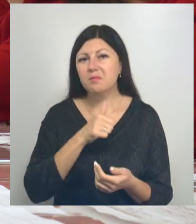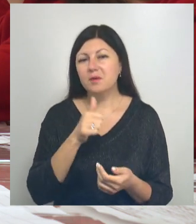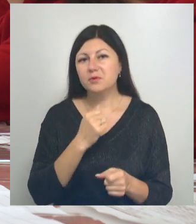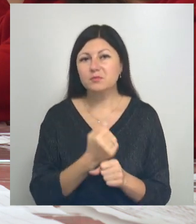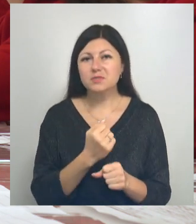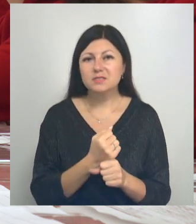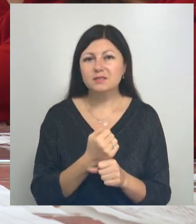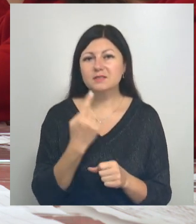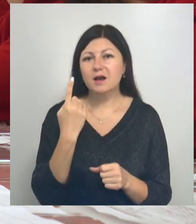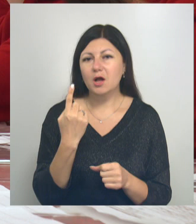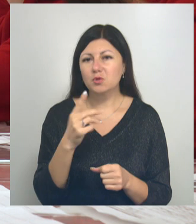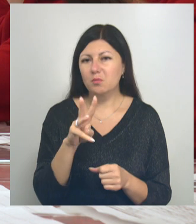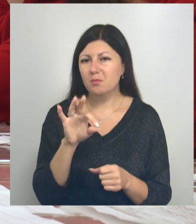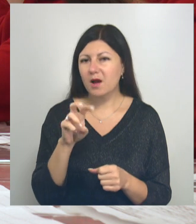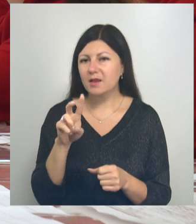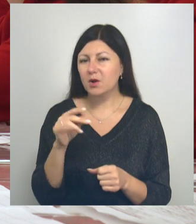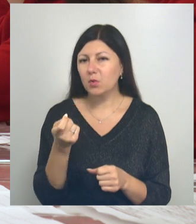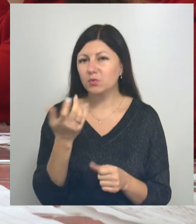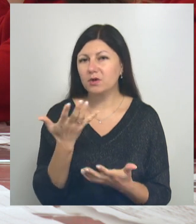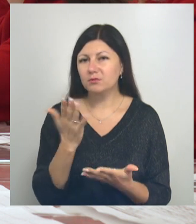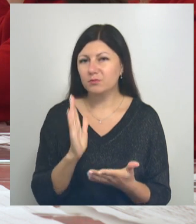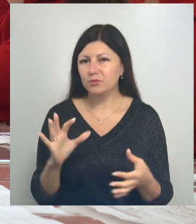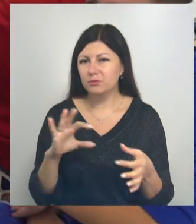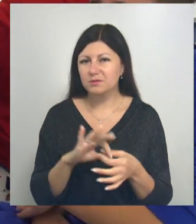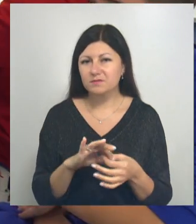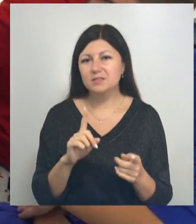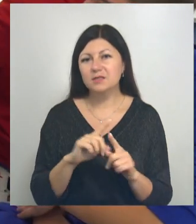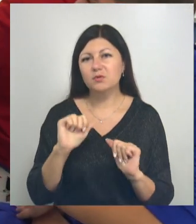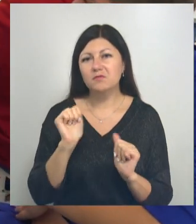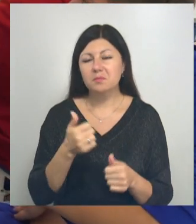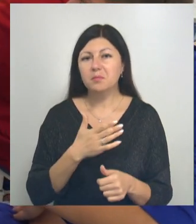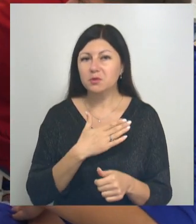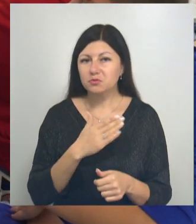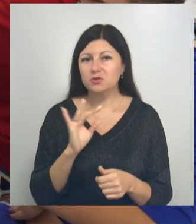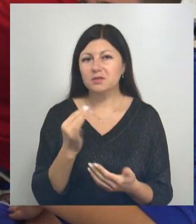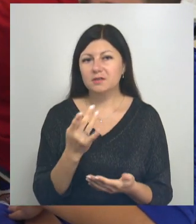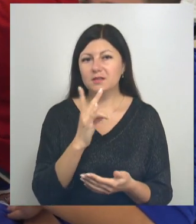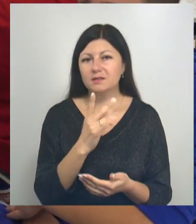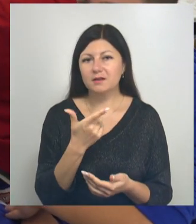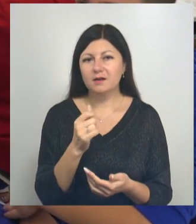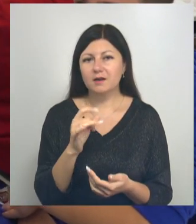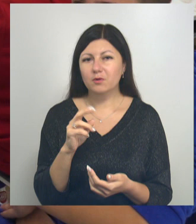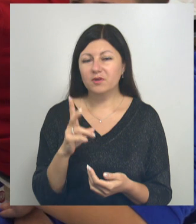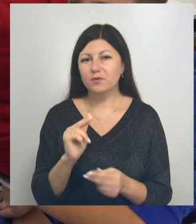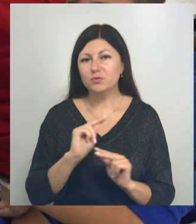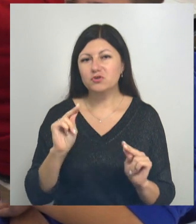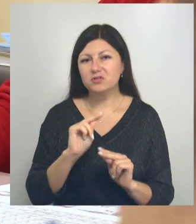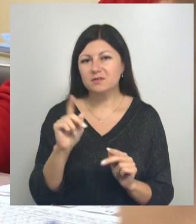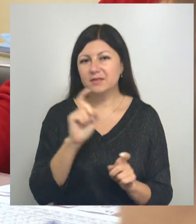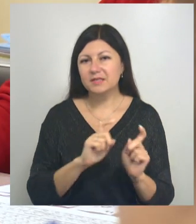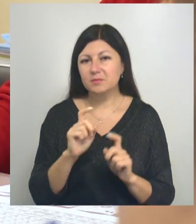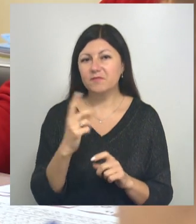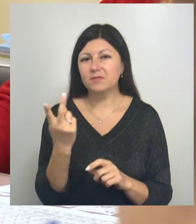сделать одну молекулу, в будут только и умные связи. Такой формат по душе и Натальи Гарагули, учителю химии с 2-й Уразовской